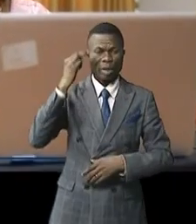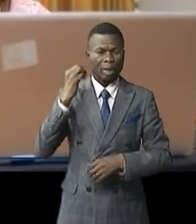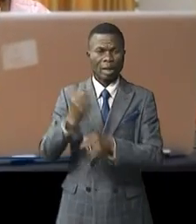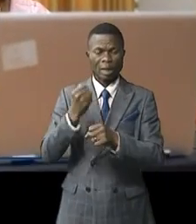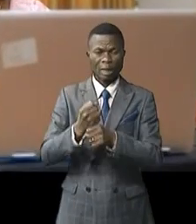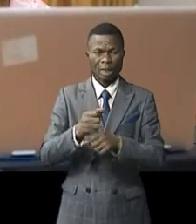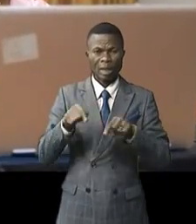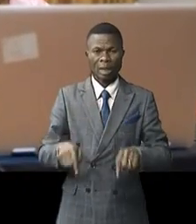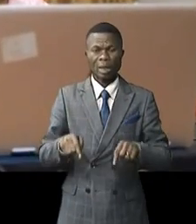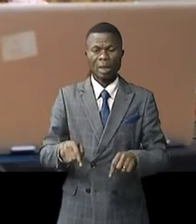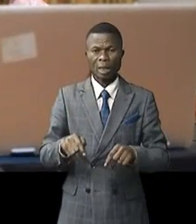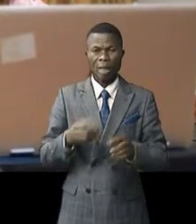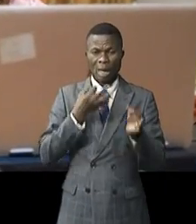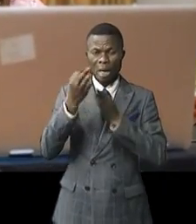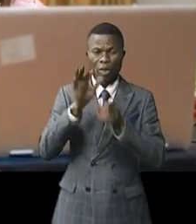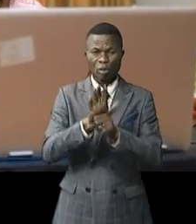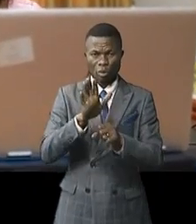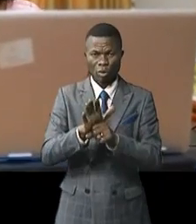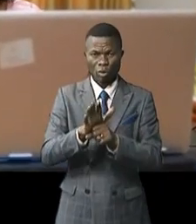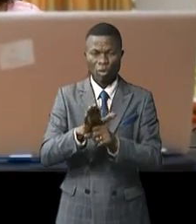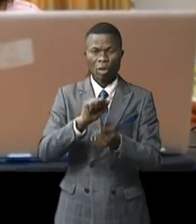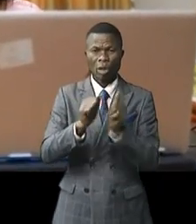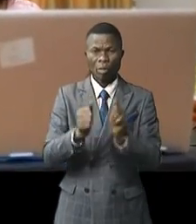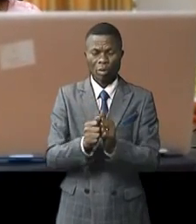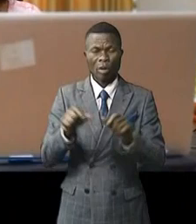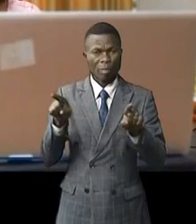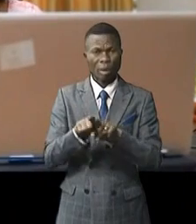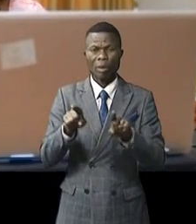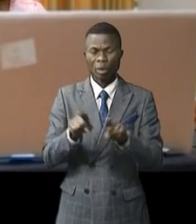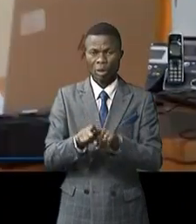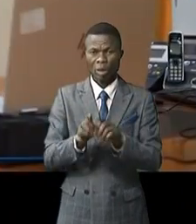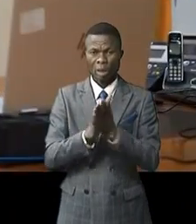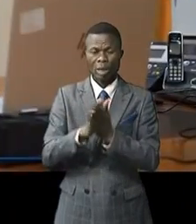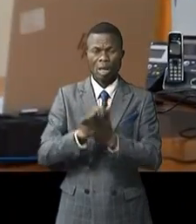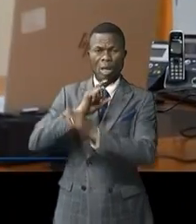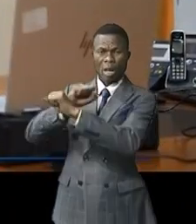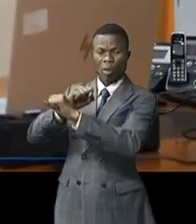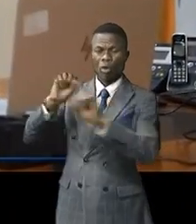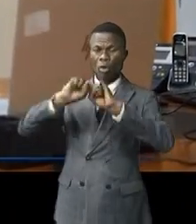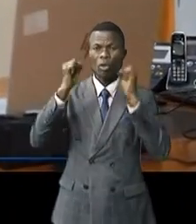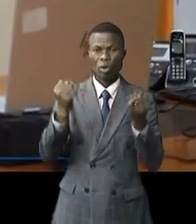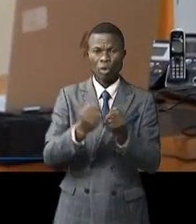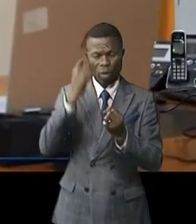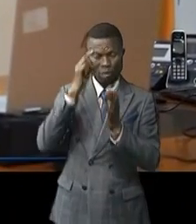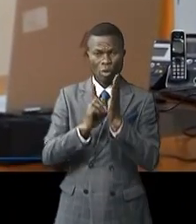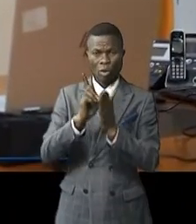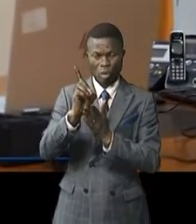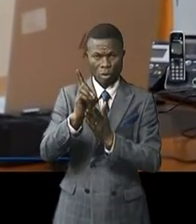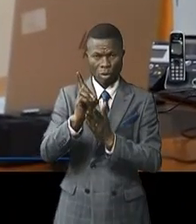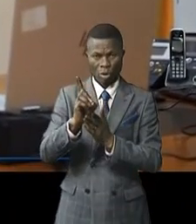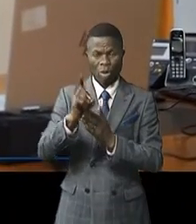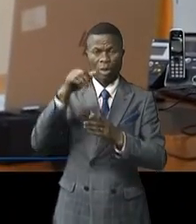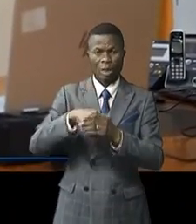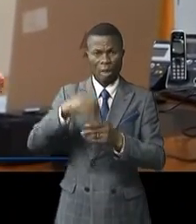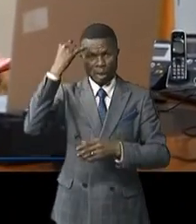en RDC a mis l'accent sur les questions relatives à la protection sociale pour les développements dans